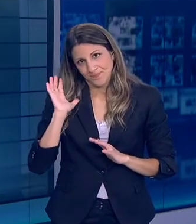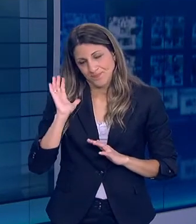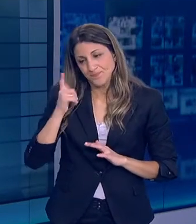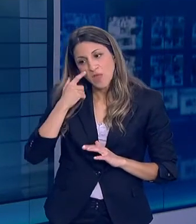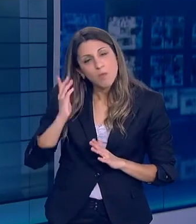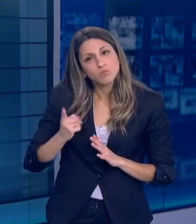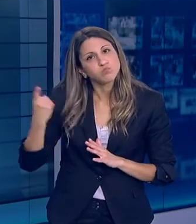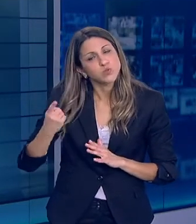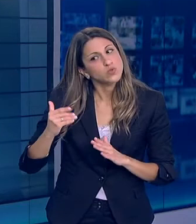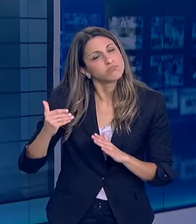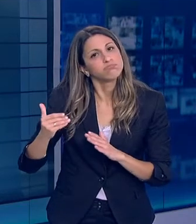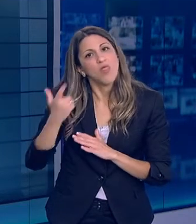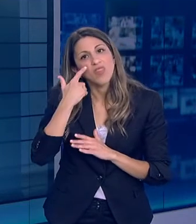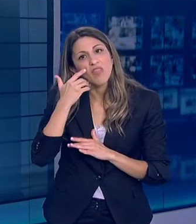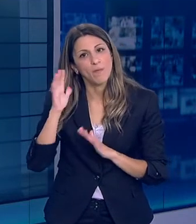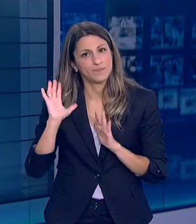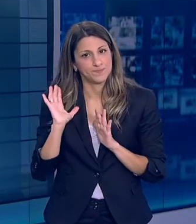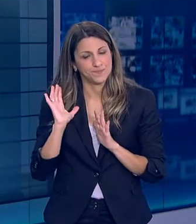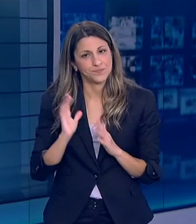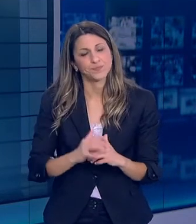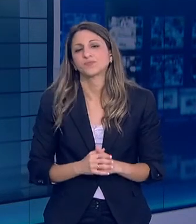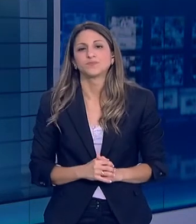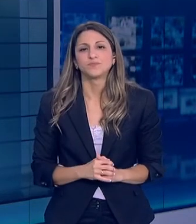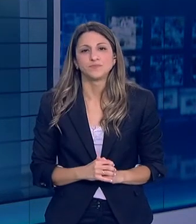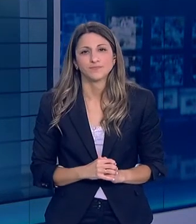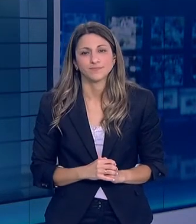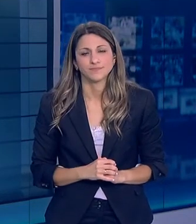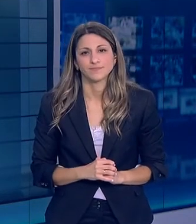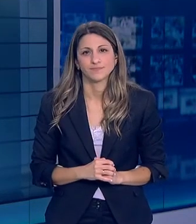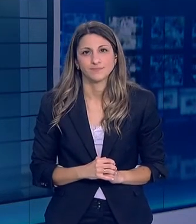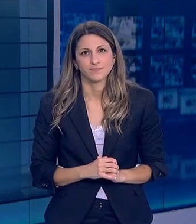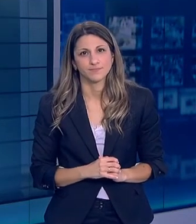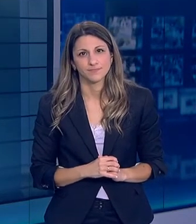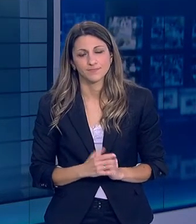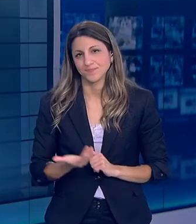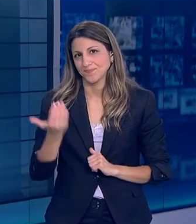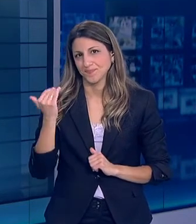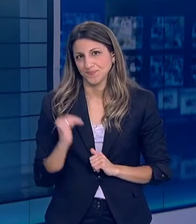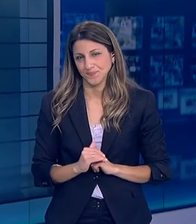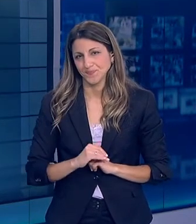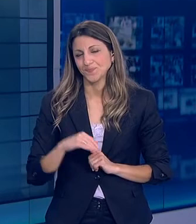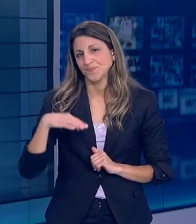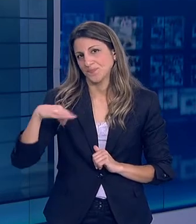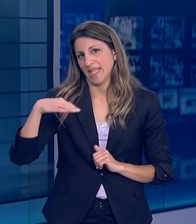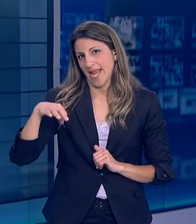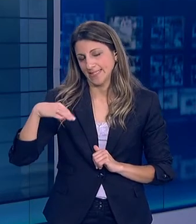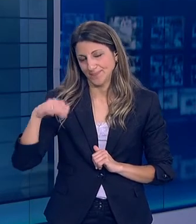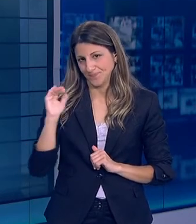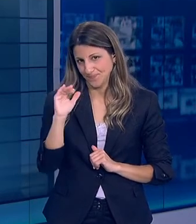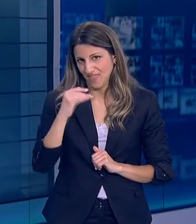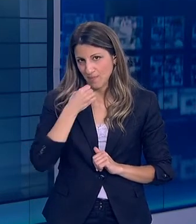δεν το αποκλείω να γίνει Η κυρία Προκόπη Από την ιστοσελίδα newsbomb.gr